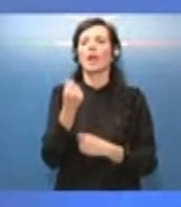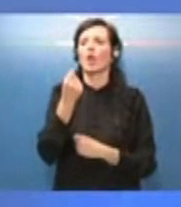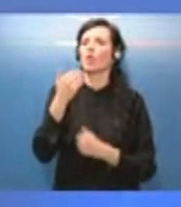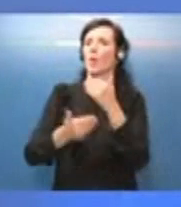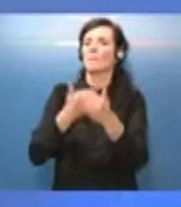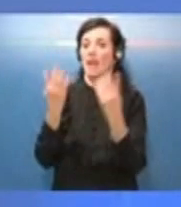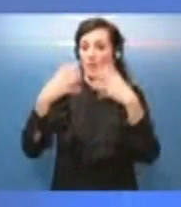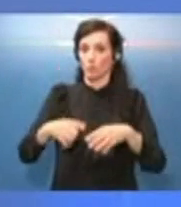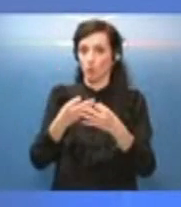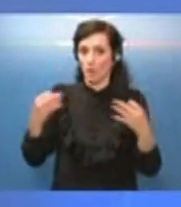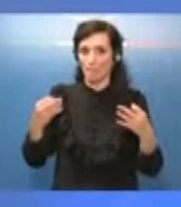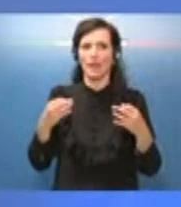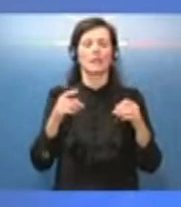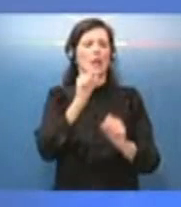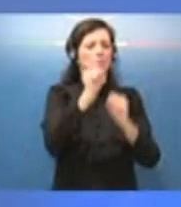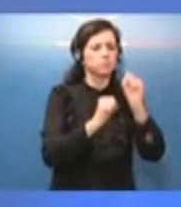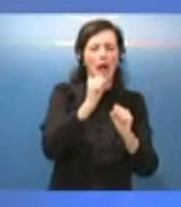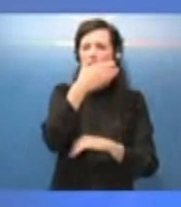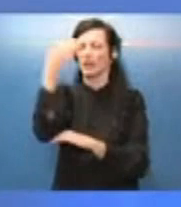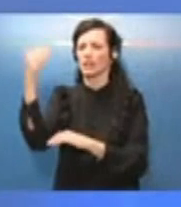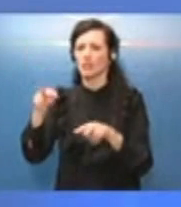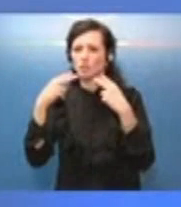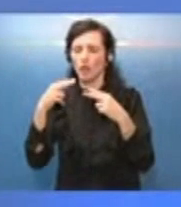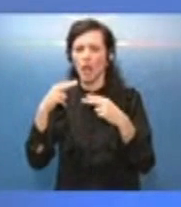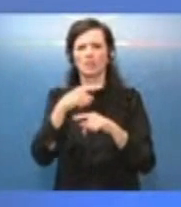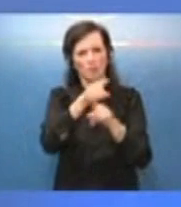soprattutto, ma ve lo ricordate il Natale l'anno scorso?